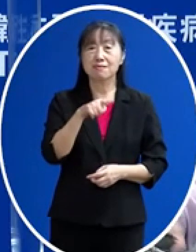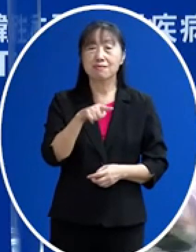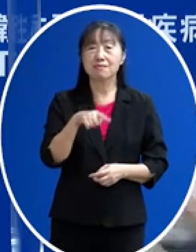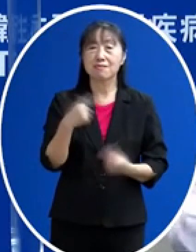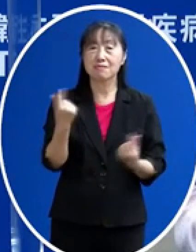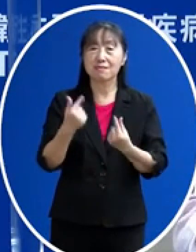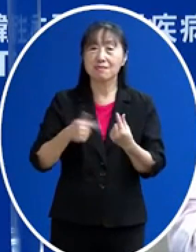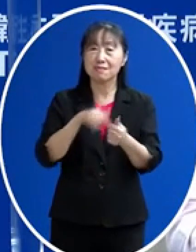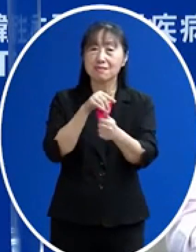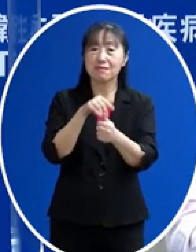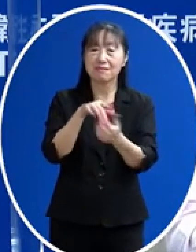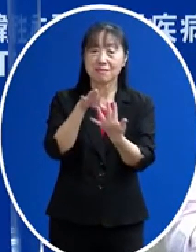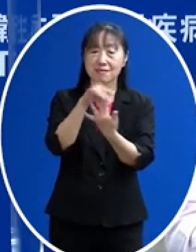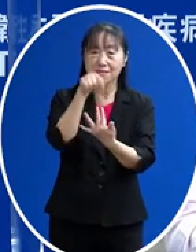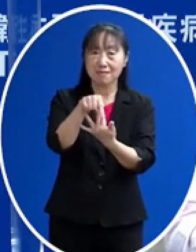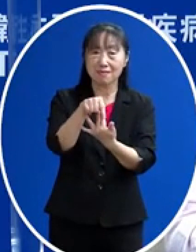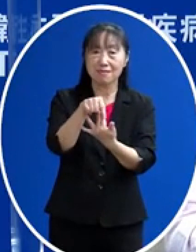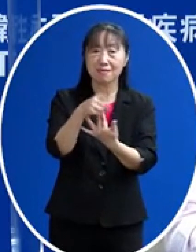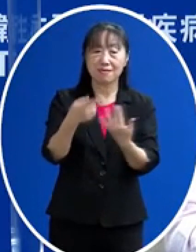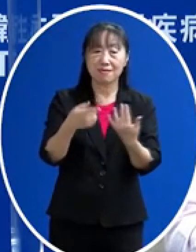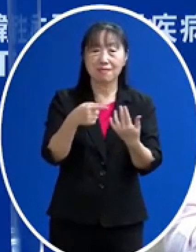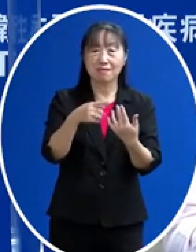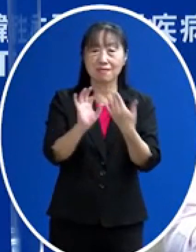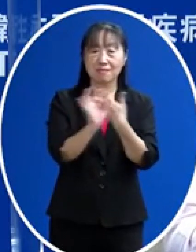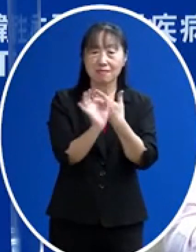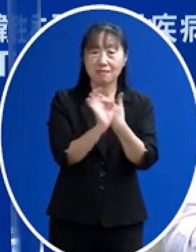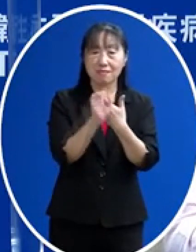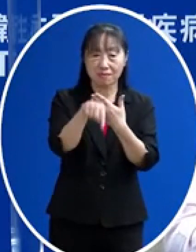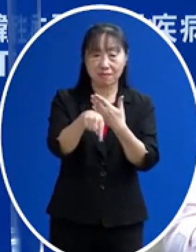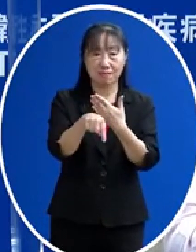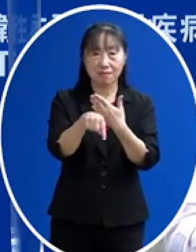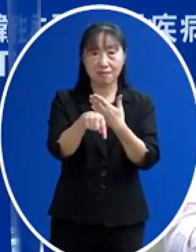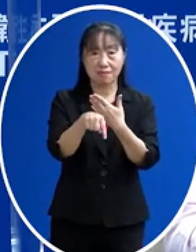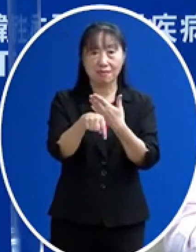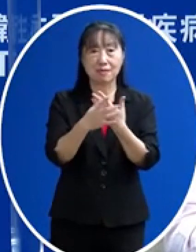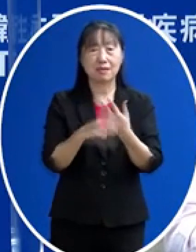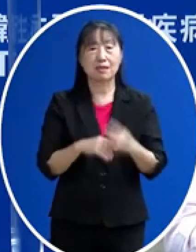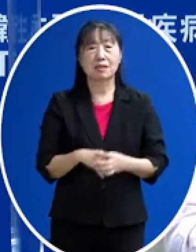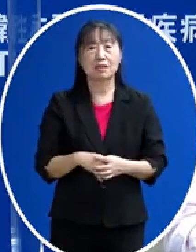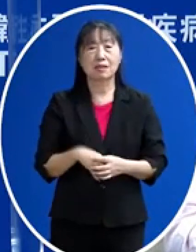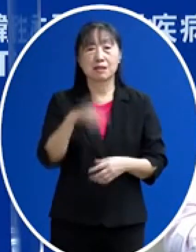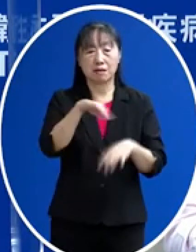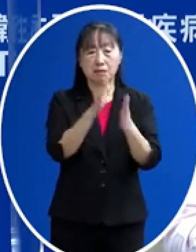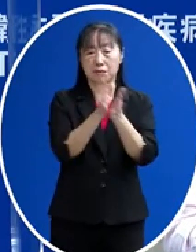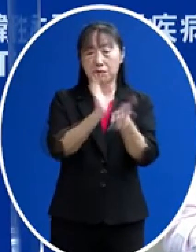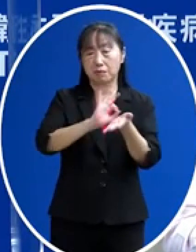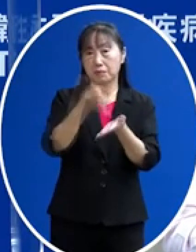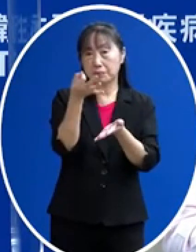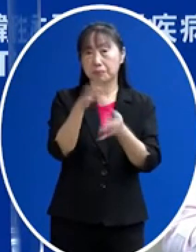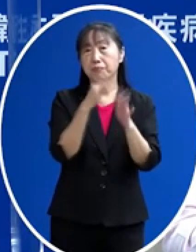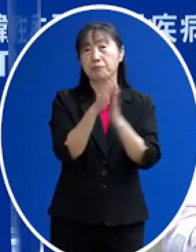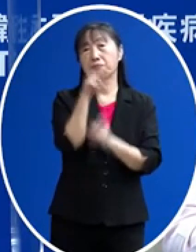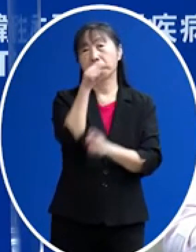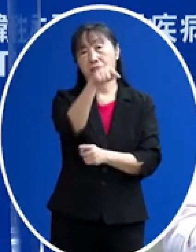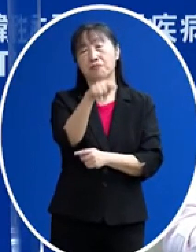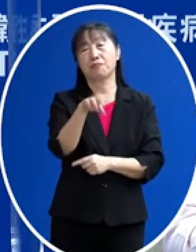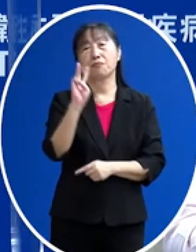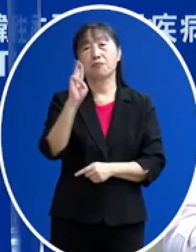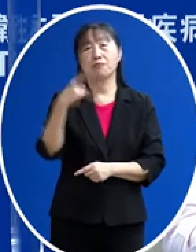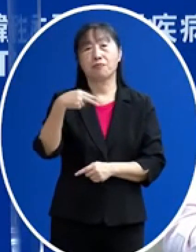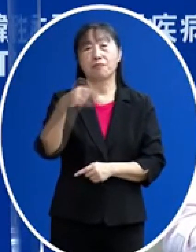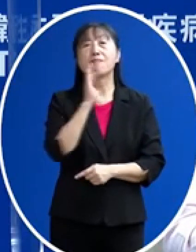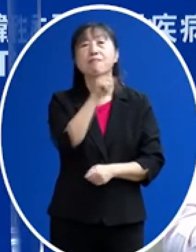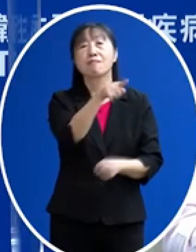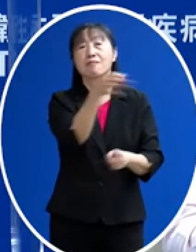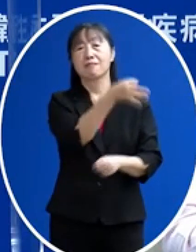助 所以這裡面整個的一個實驗的相關的臨床試驗的相關的費用 是由WHO來做贊